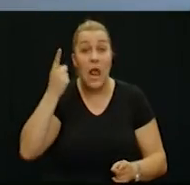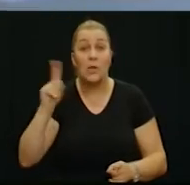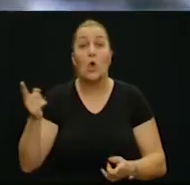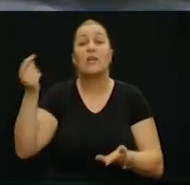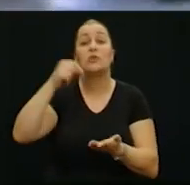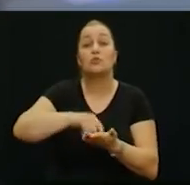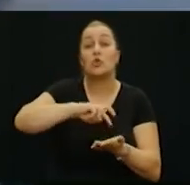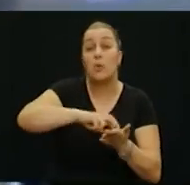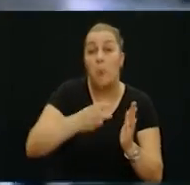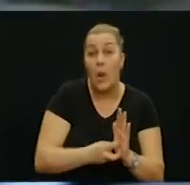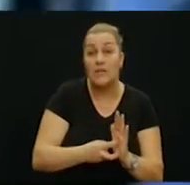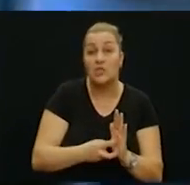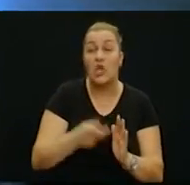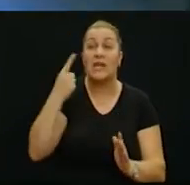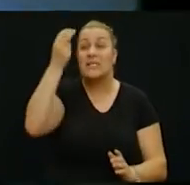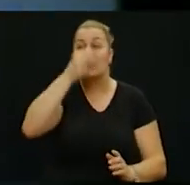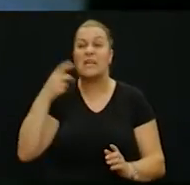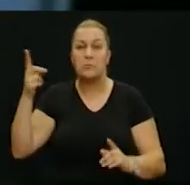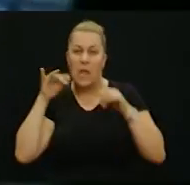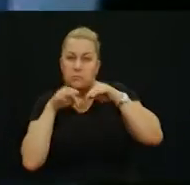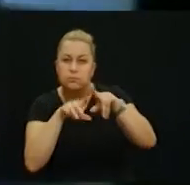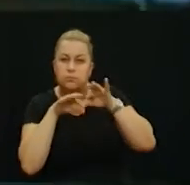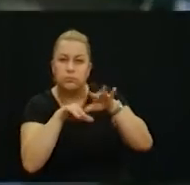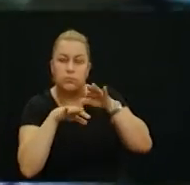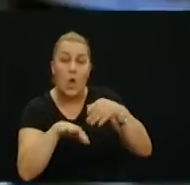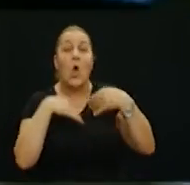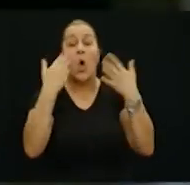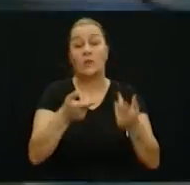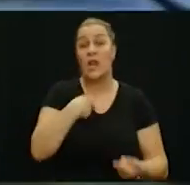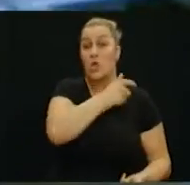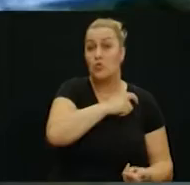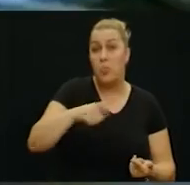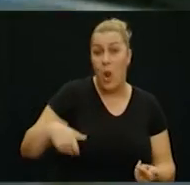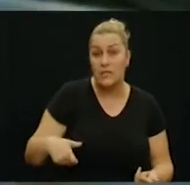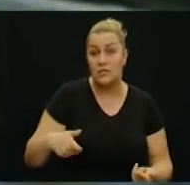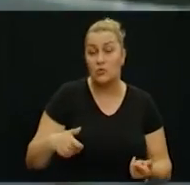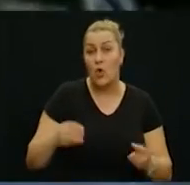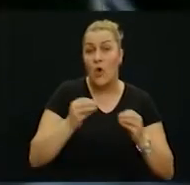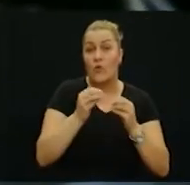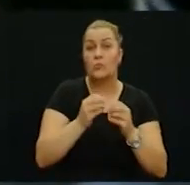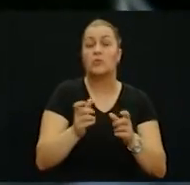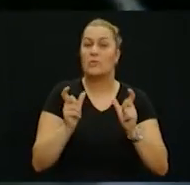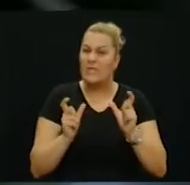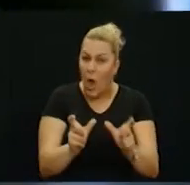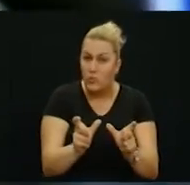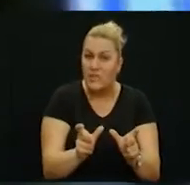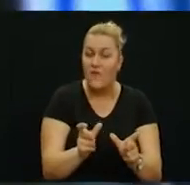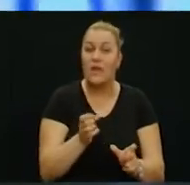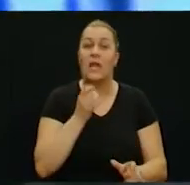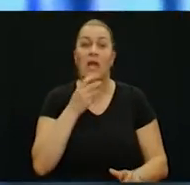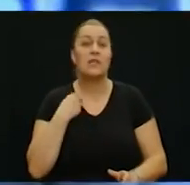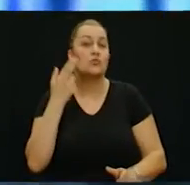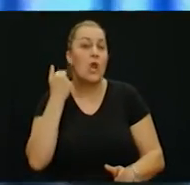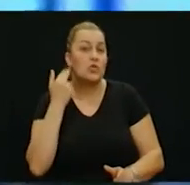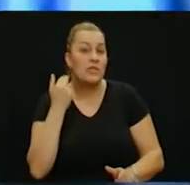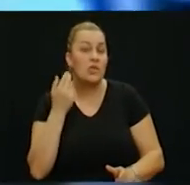su ugroženi dok nisu došli političari Srbije da im to objasne. I nas u našu policijsku obhodnju redovitu zaustavili kad